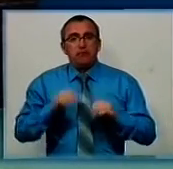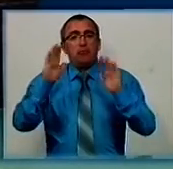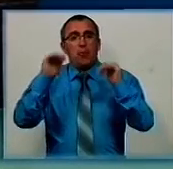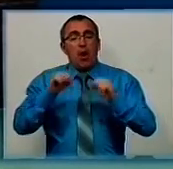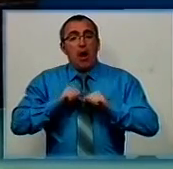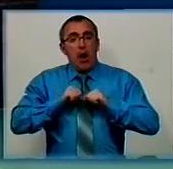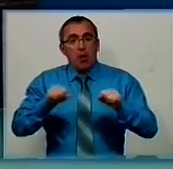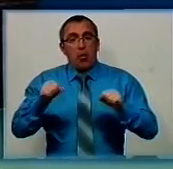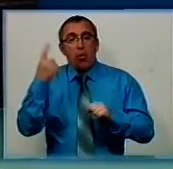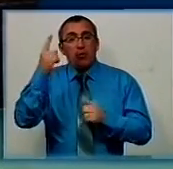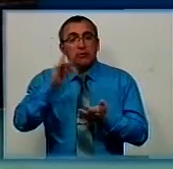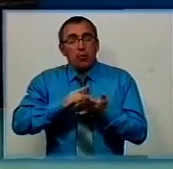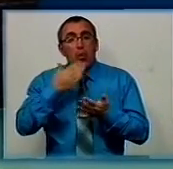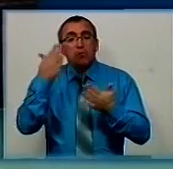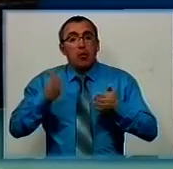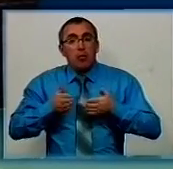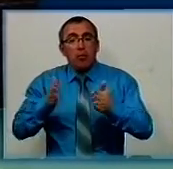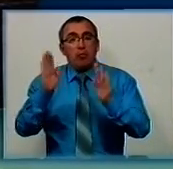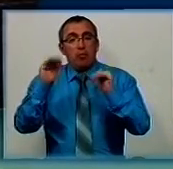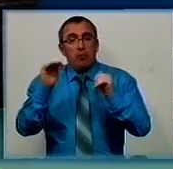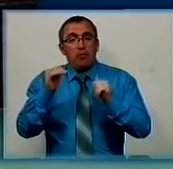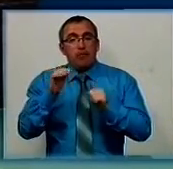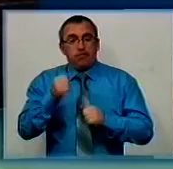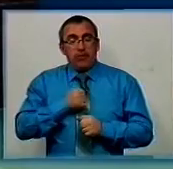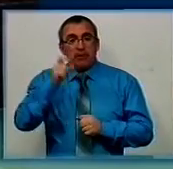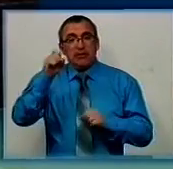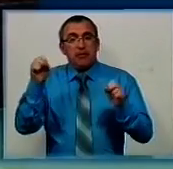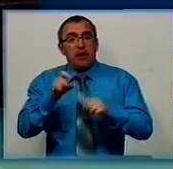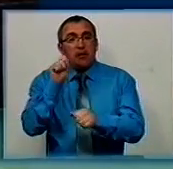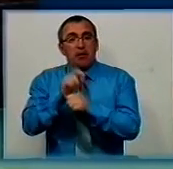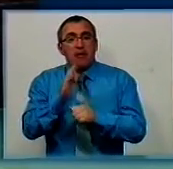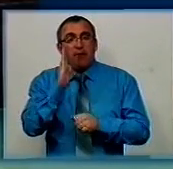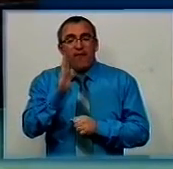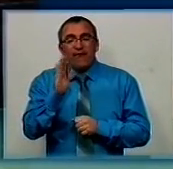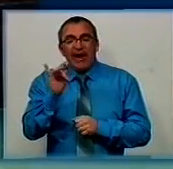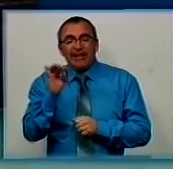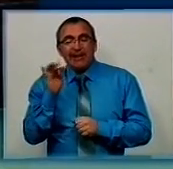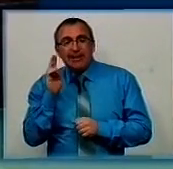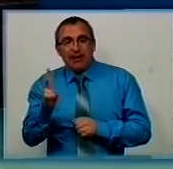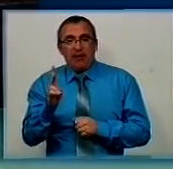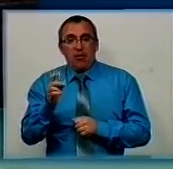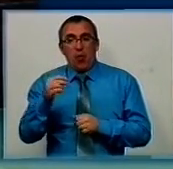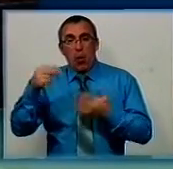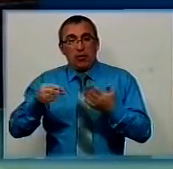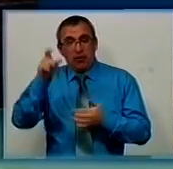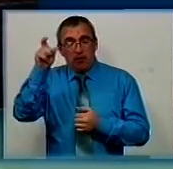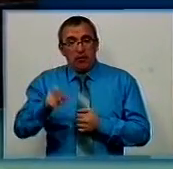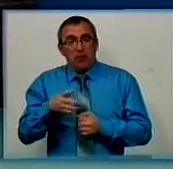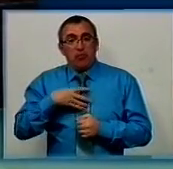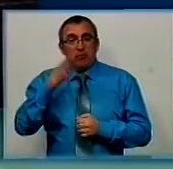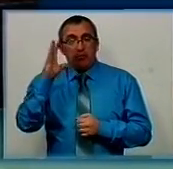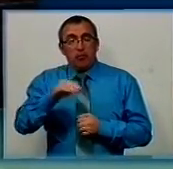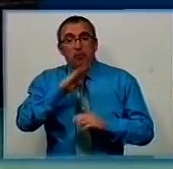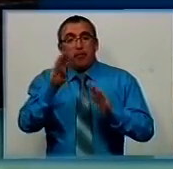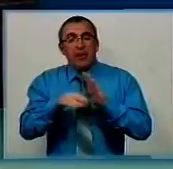з героєм. обласному центрі в останню путь провели бійця 3-го полку спецпризначення Віталія Федитника. Військовий контрактник загинув в бою з терористами